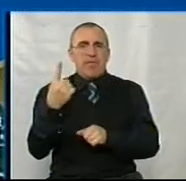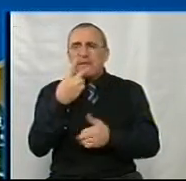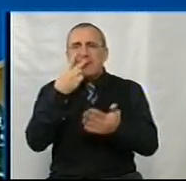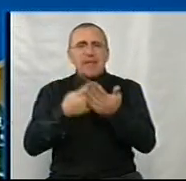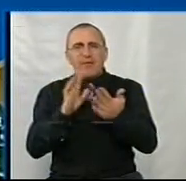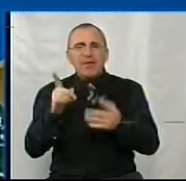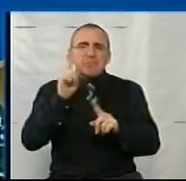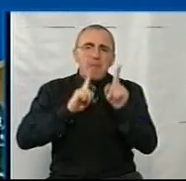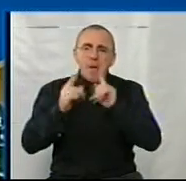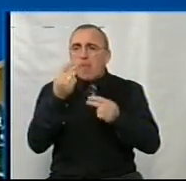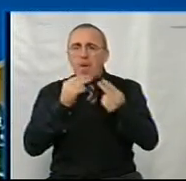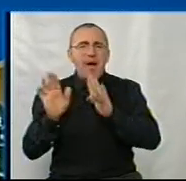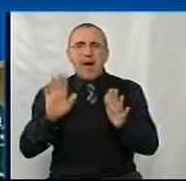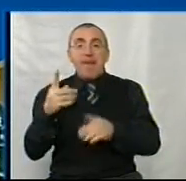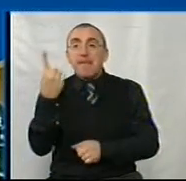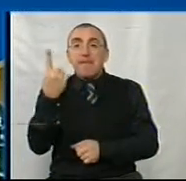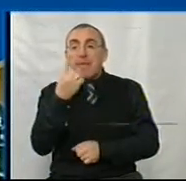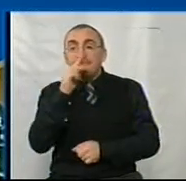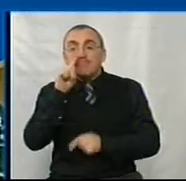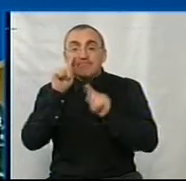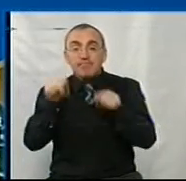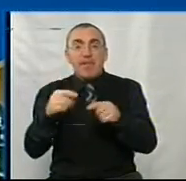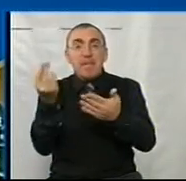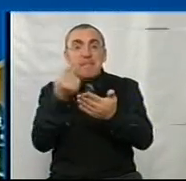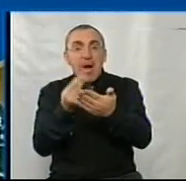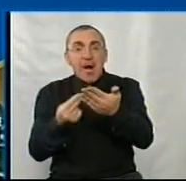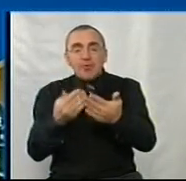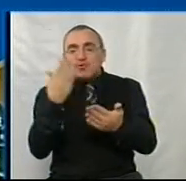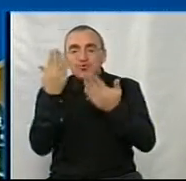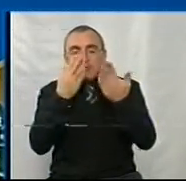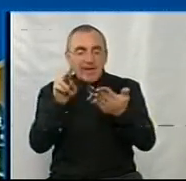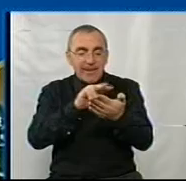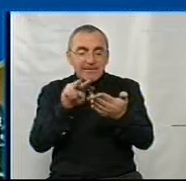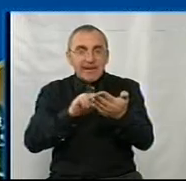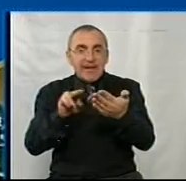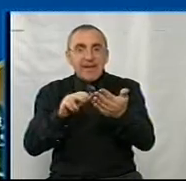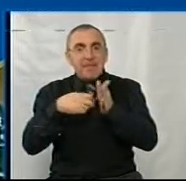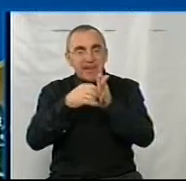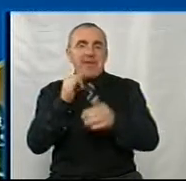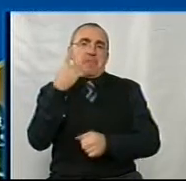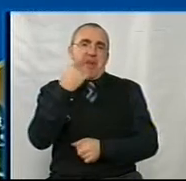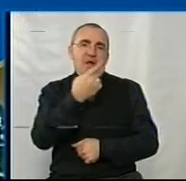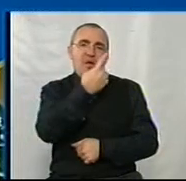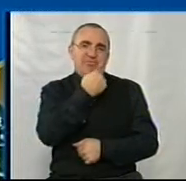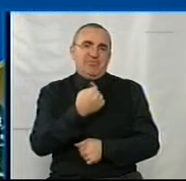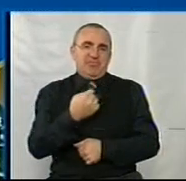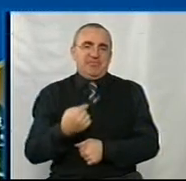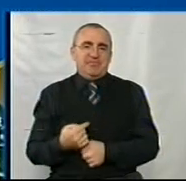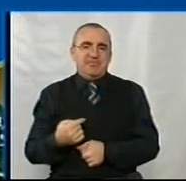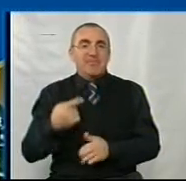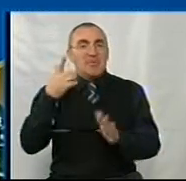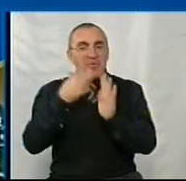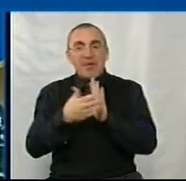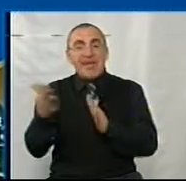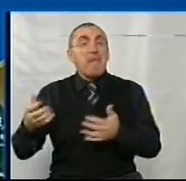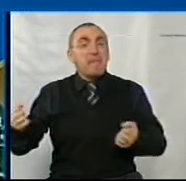дивляться смаколики поїсти, вони дивляться малюнки, читають листівки і плачуть. І вони розуміють, що